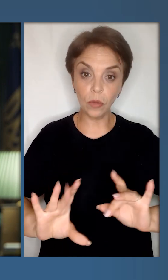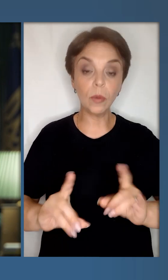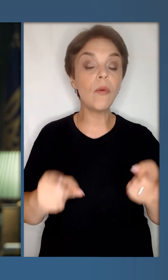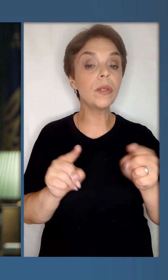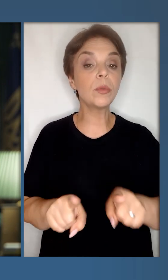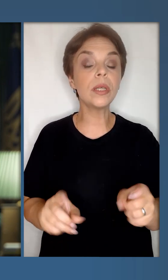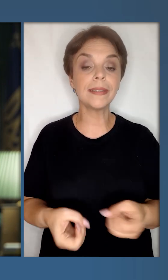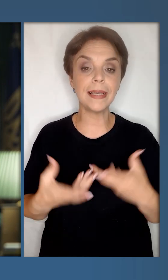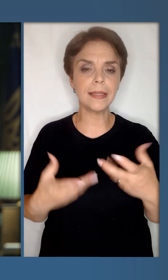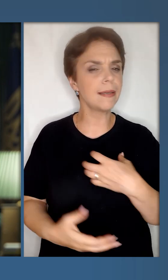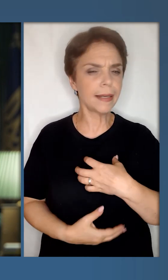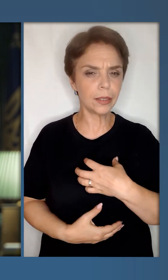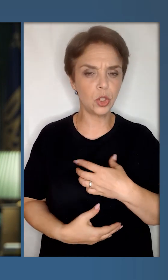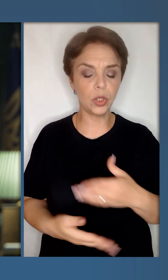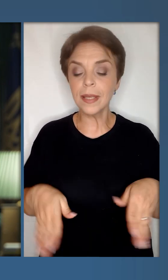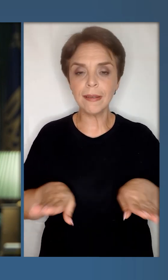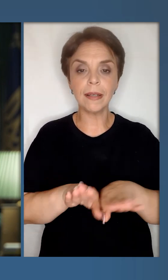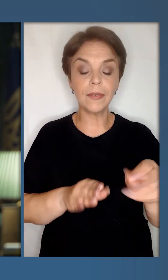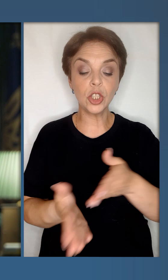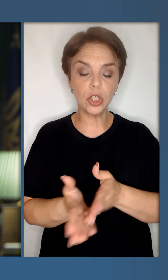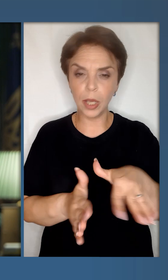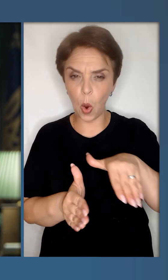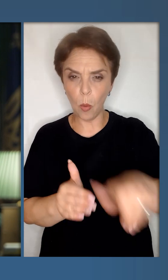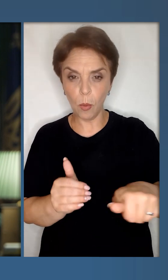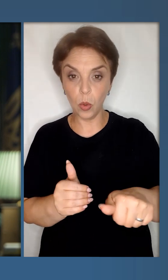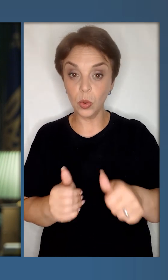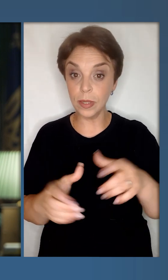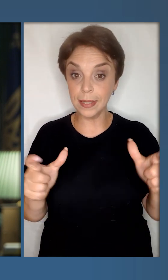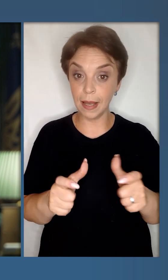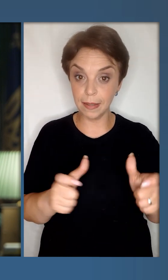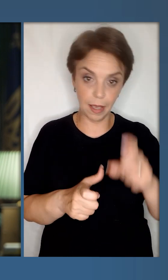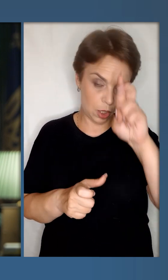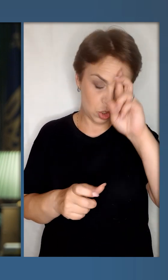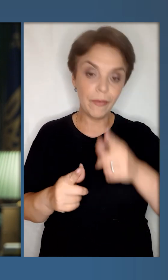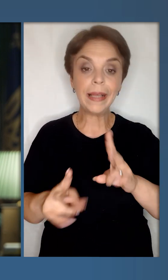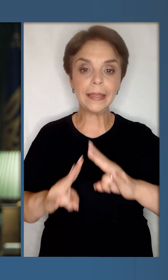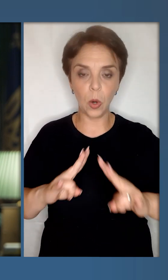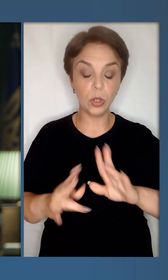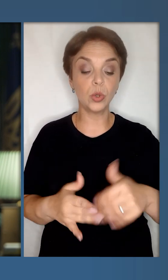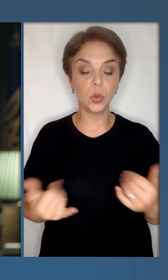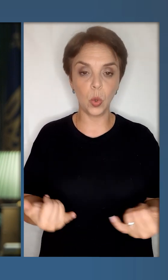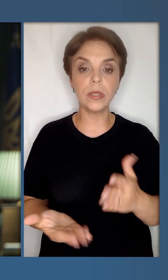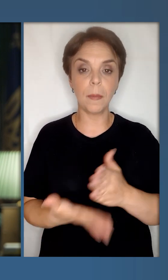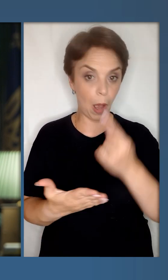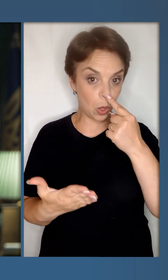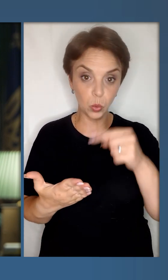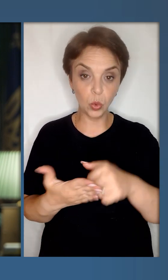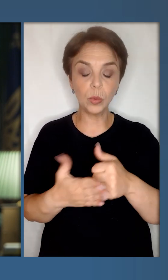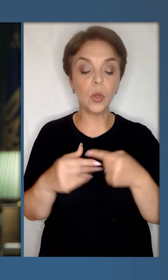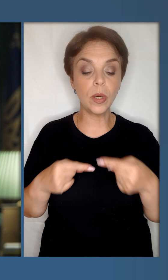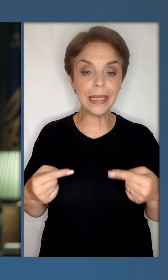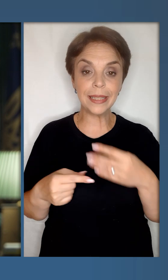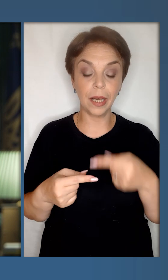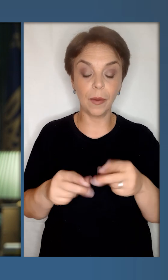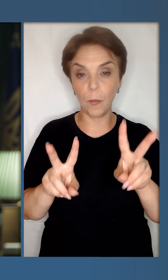поінформовані про те, наскільки критично перекрити всі шляхи обходу санкцій. Держава-терорист досі має доступ